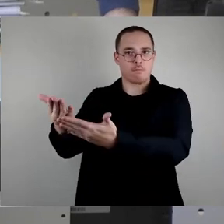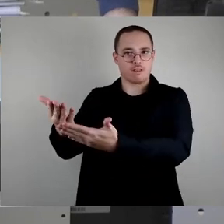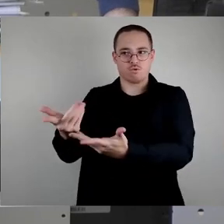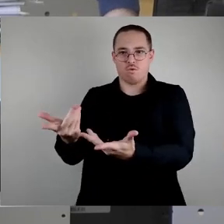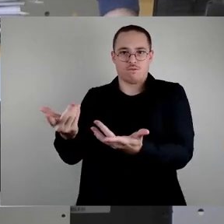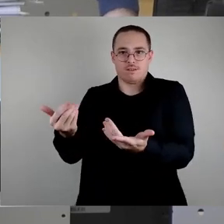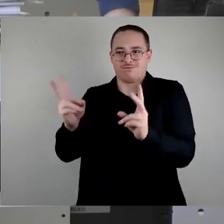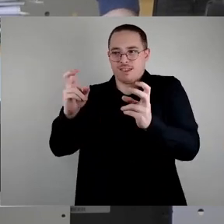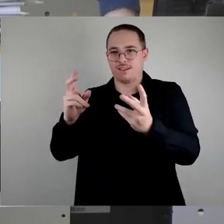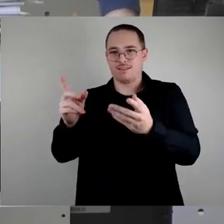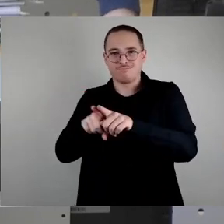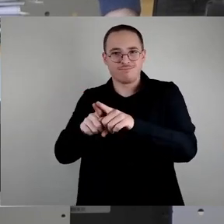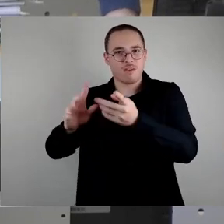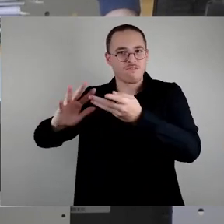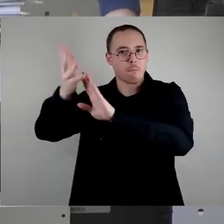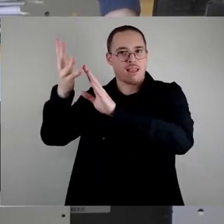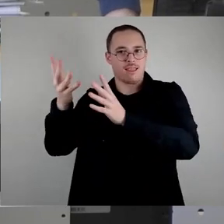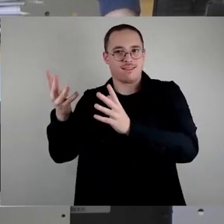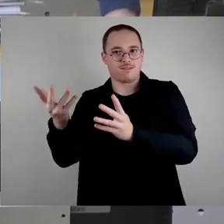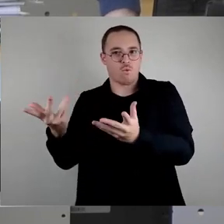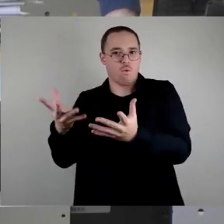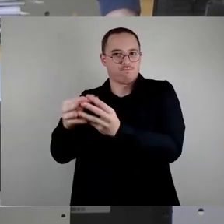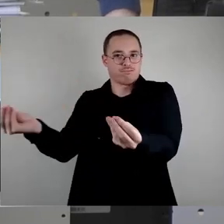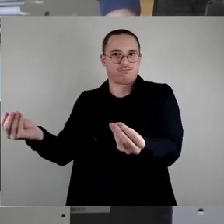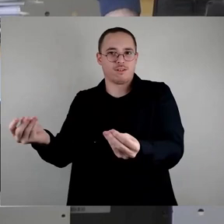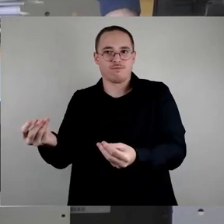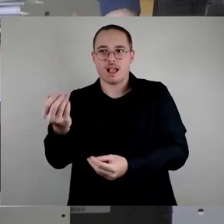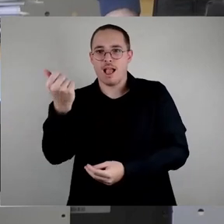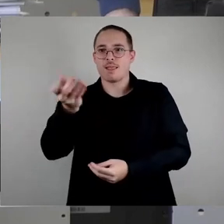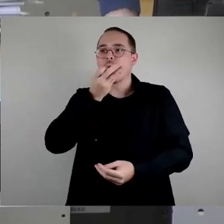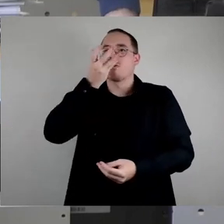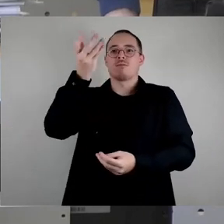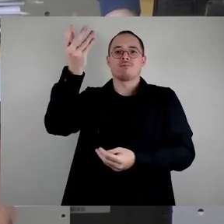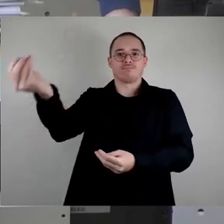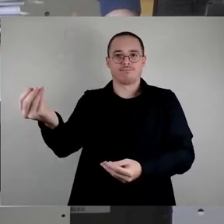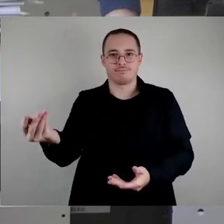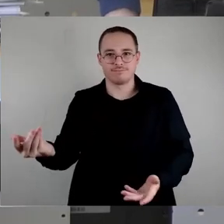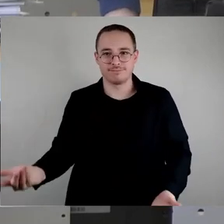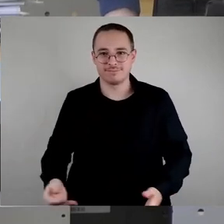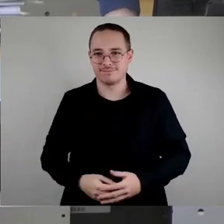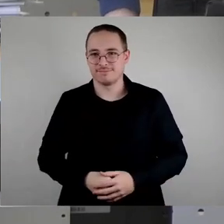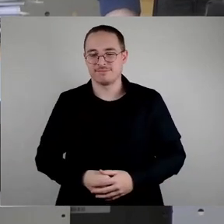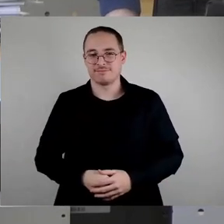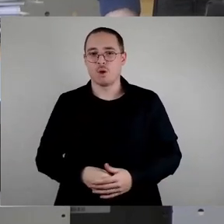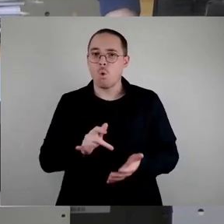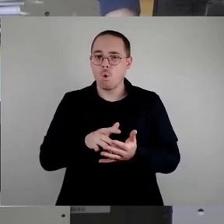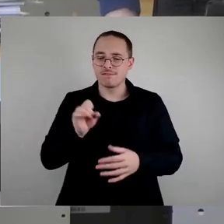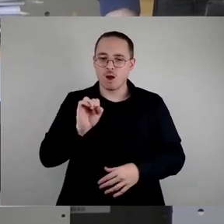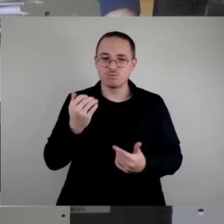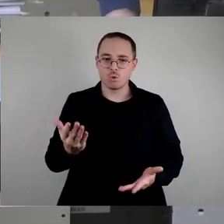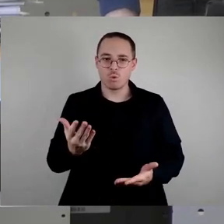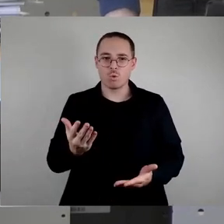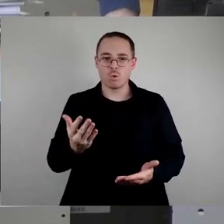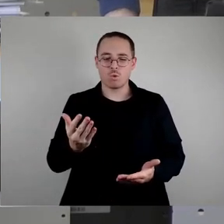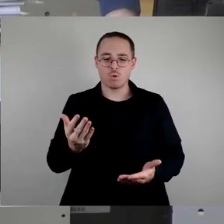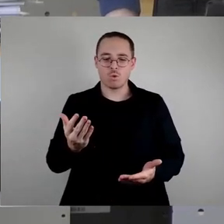finde das keine gute Entwicklung. Ich sage es ganz offen. Weil es heißt nämlich auf Deutsch, das, was die Zentralverwaltung nicht abfinanziert